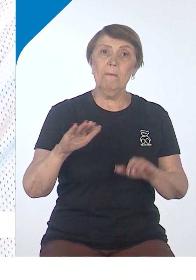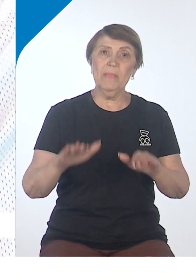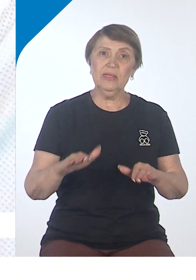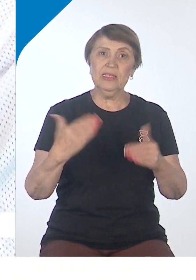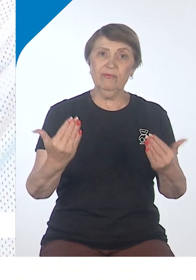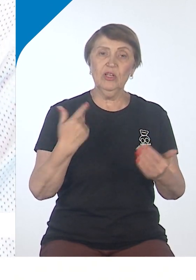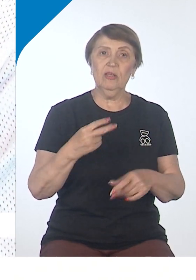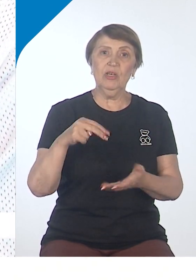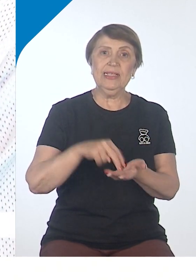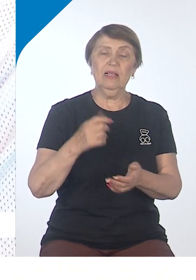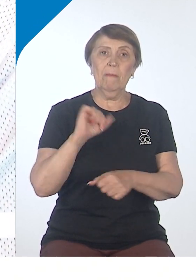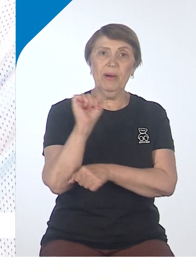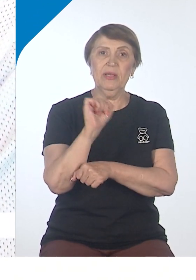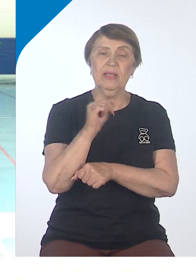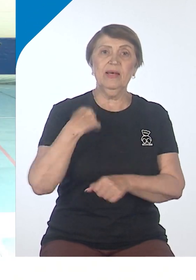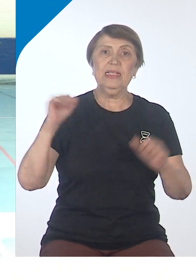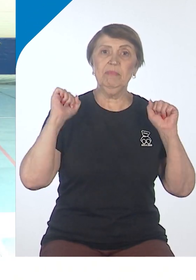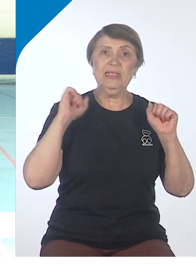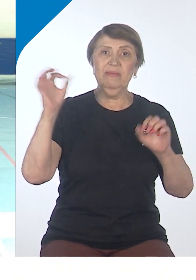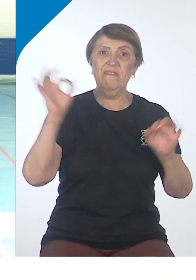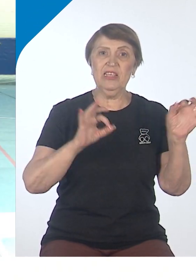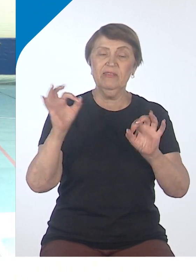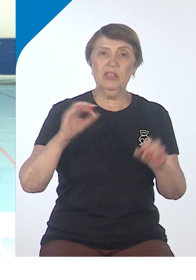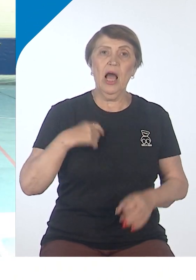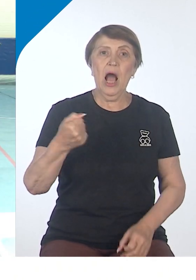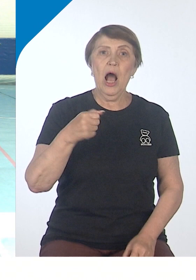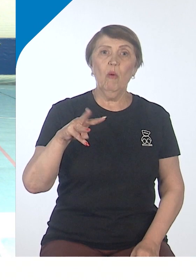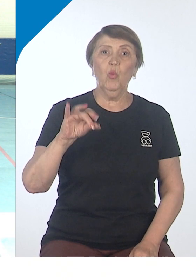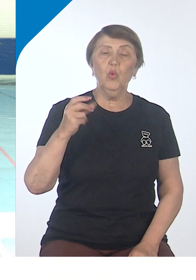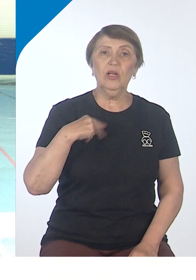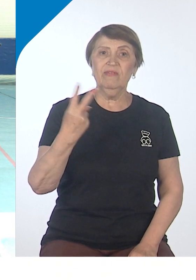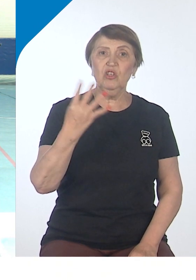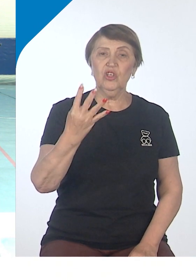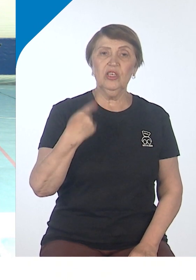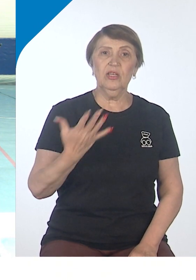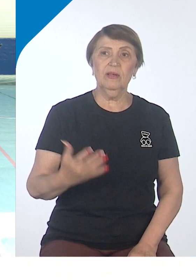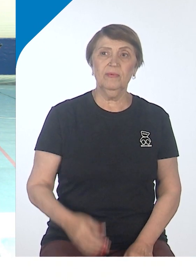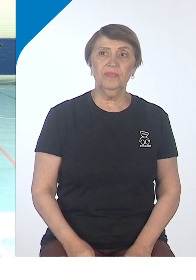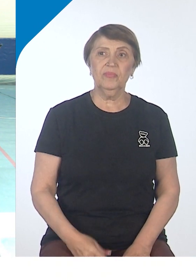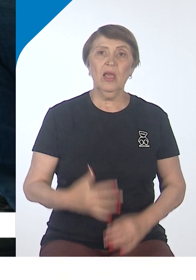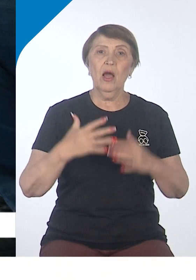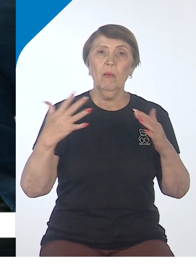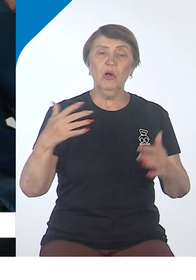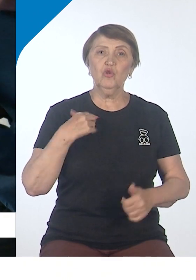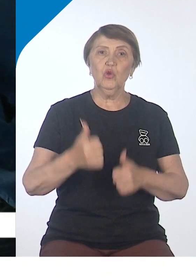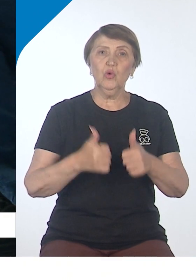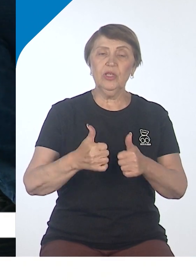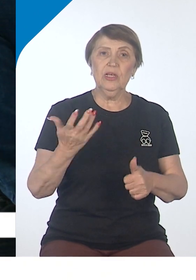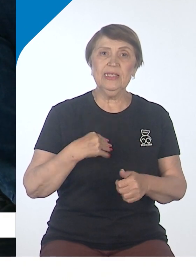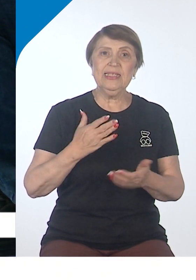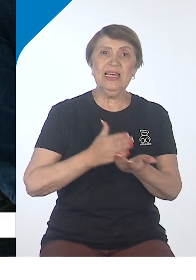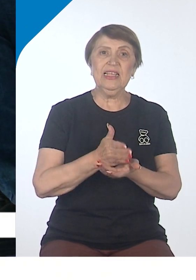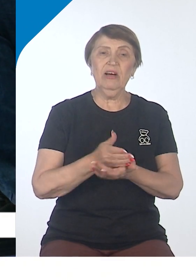стал победителем в спортивном фестивале «Инва Амур-2024» в дисциплине керлинг. Большой турнир стартовал сегодня в